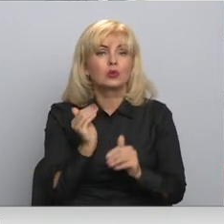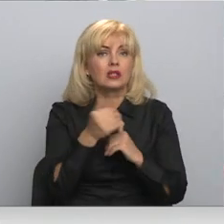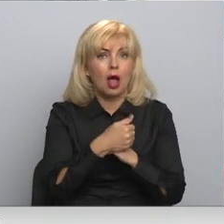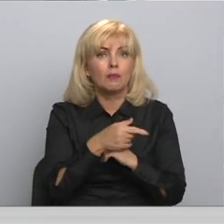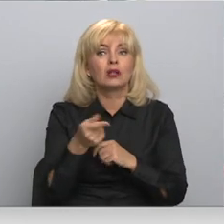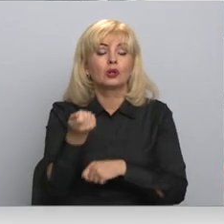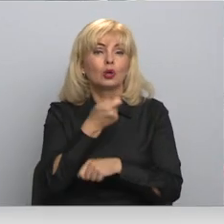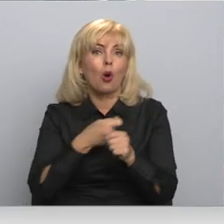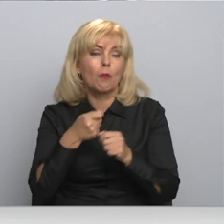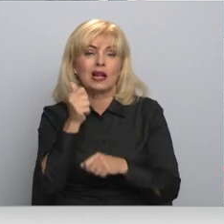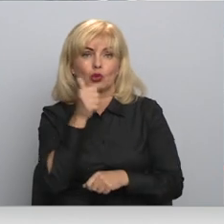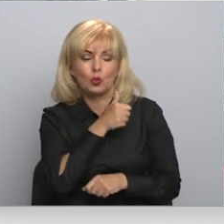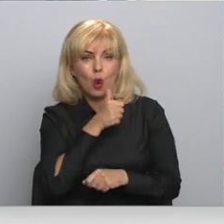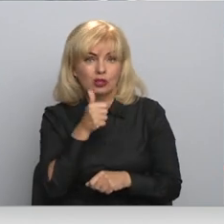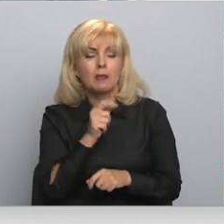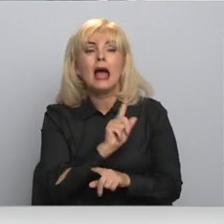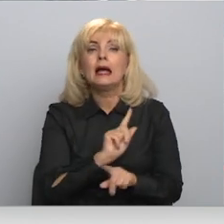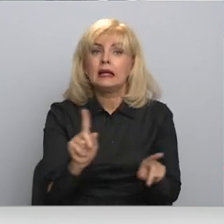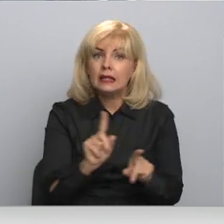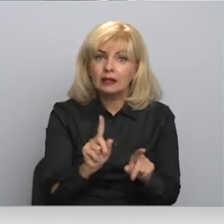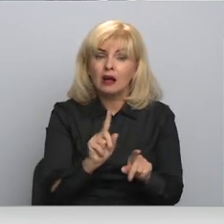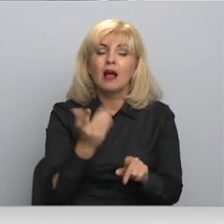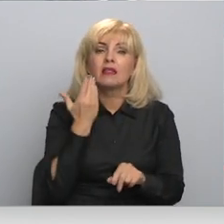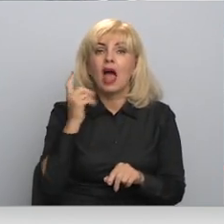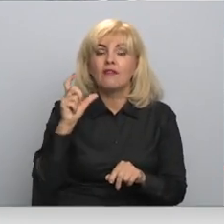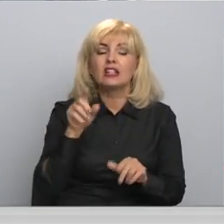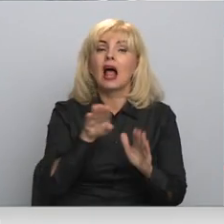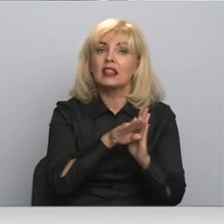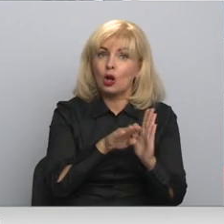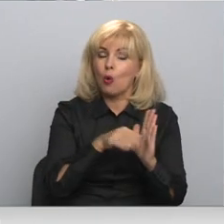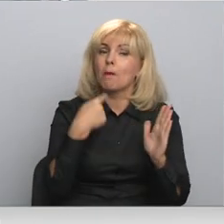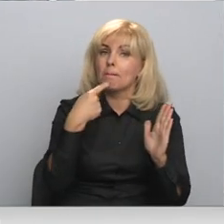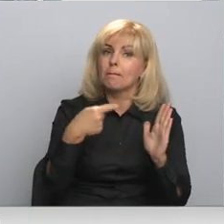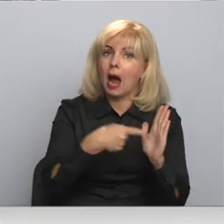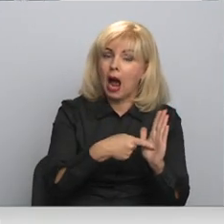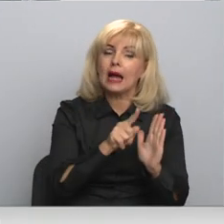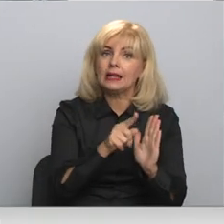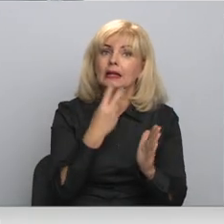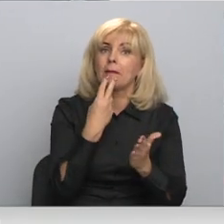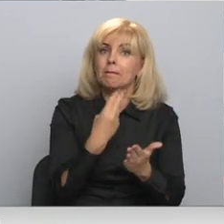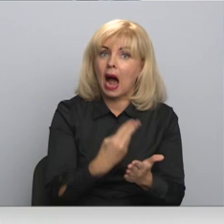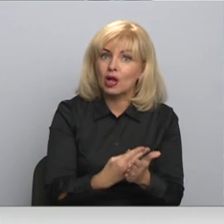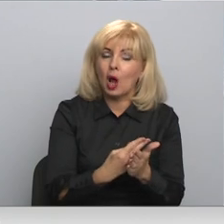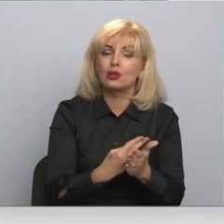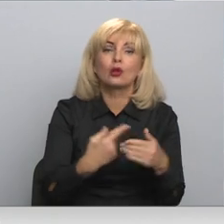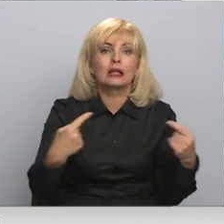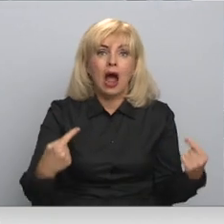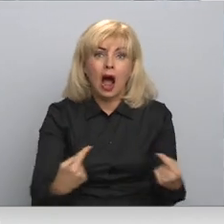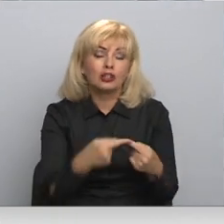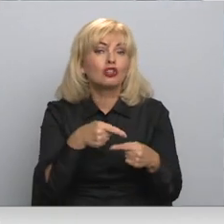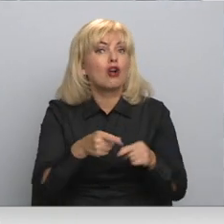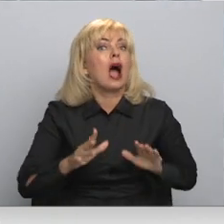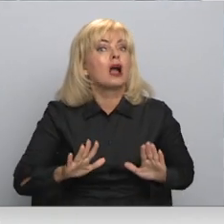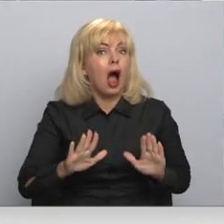komerci noslēpums. Ir komerci noslēpuma definīcija likumā, kas ir paredzēta. Un attiecīgi šajā